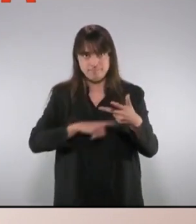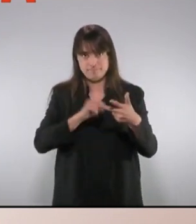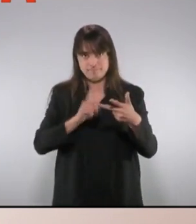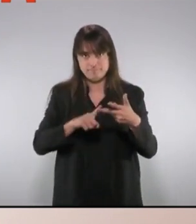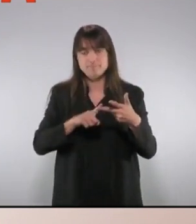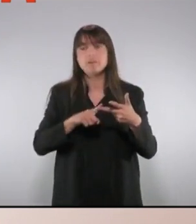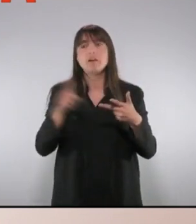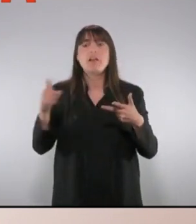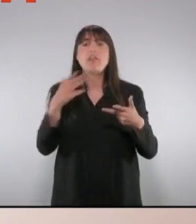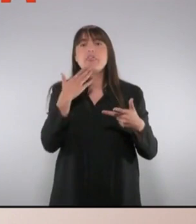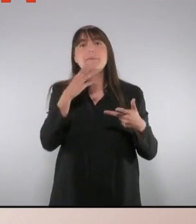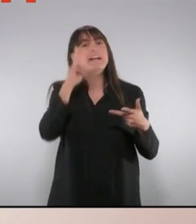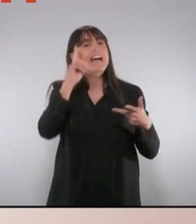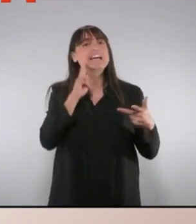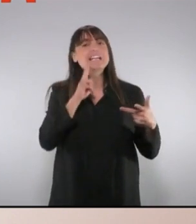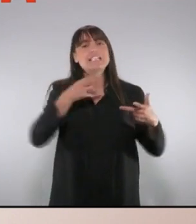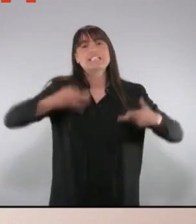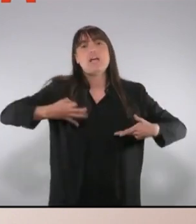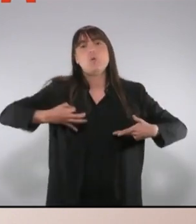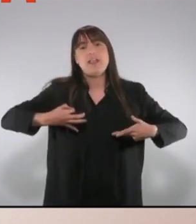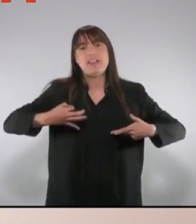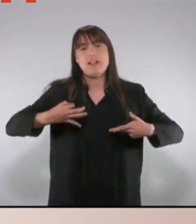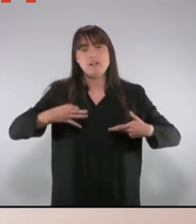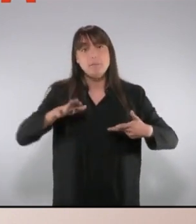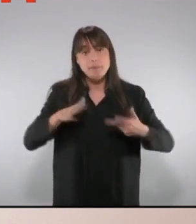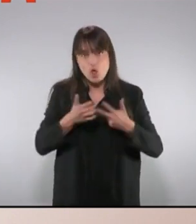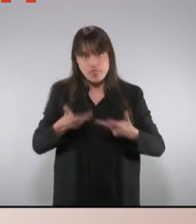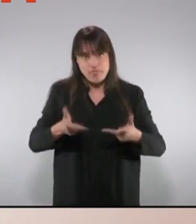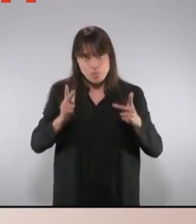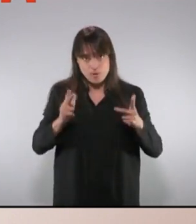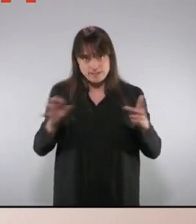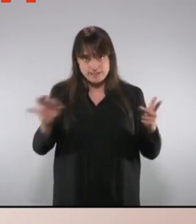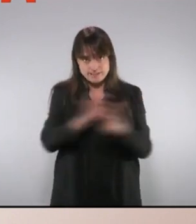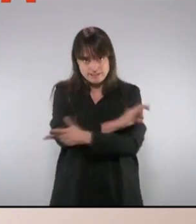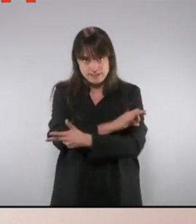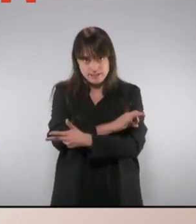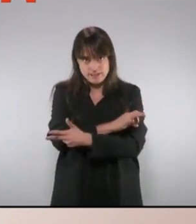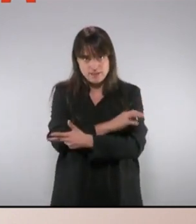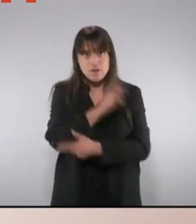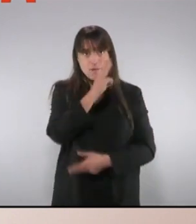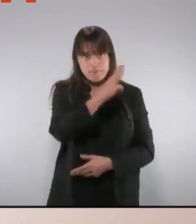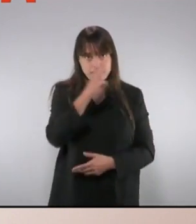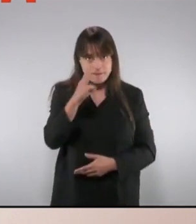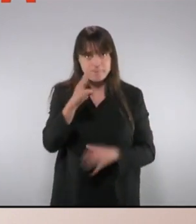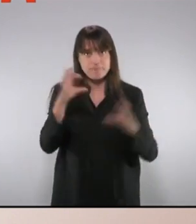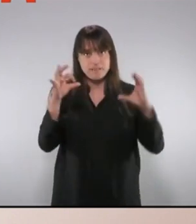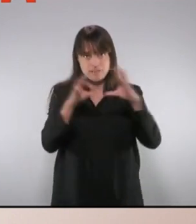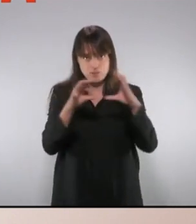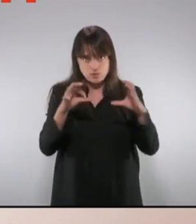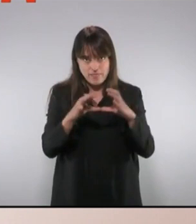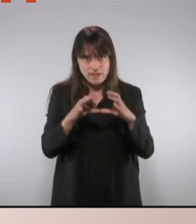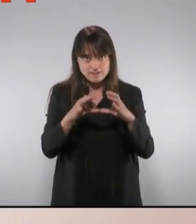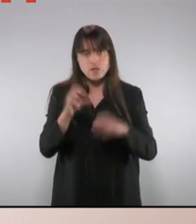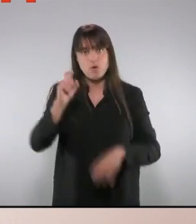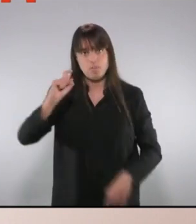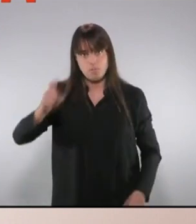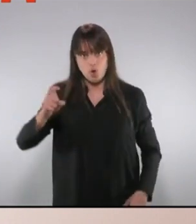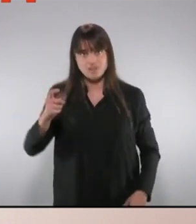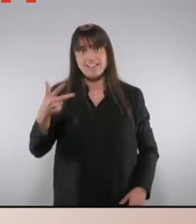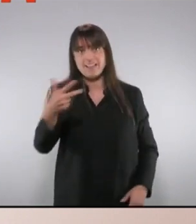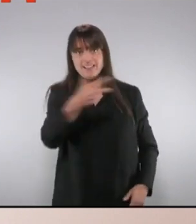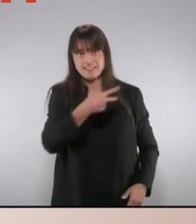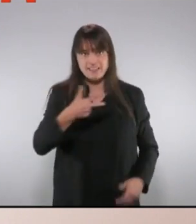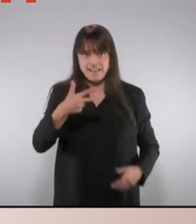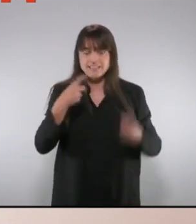democràtic en té molt poc. PP, Ciutadans i l'extrema dreta intenten avui, de nou,